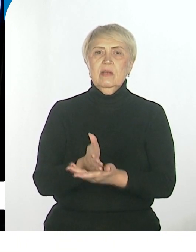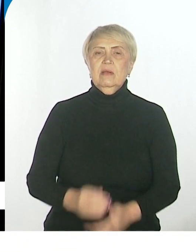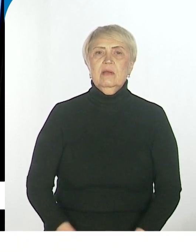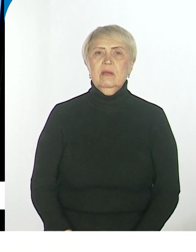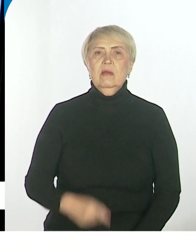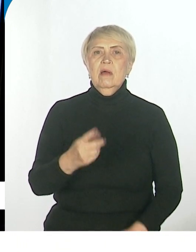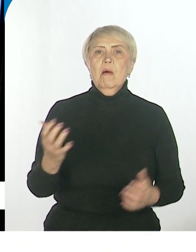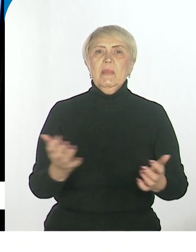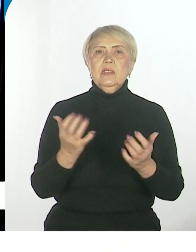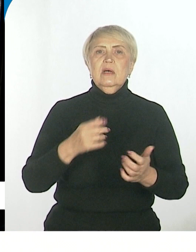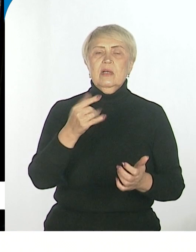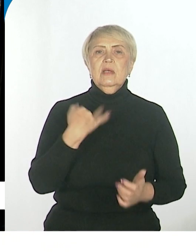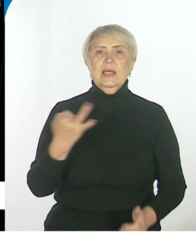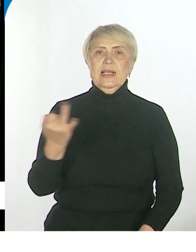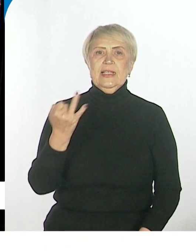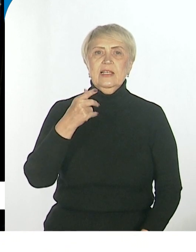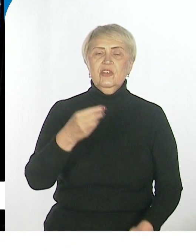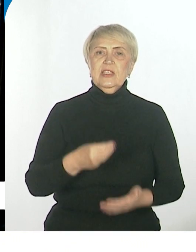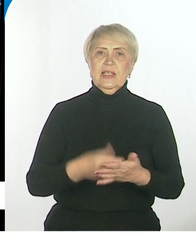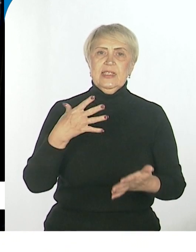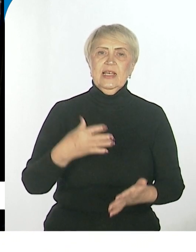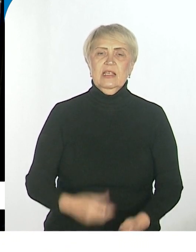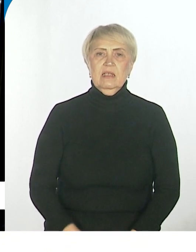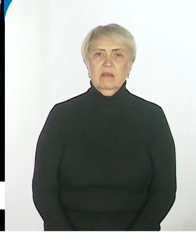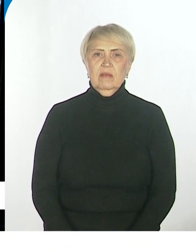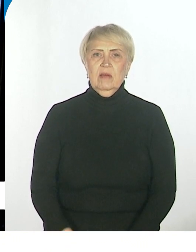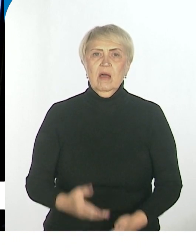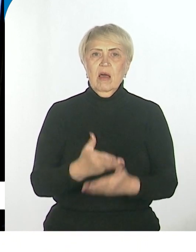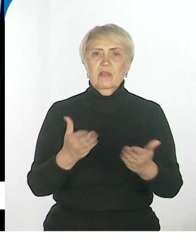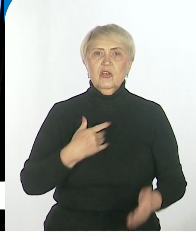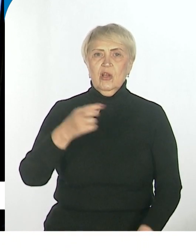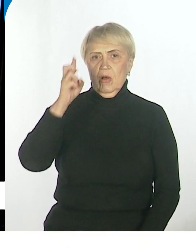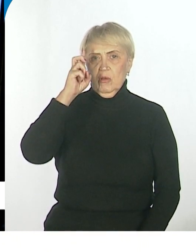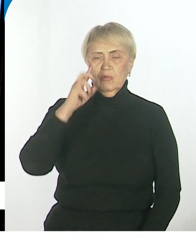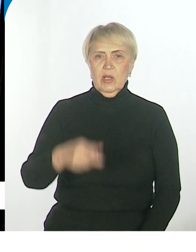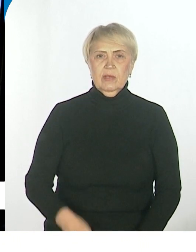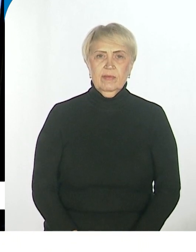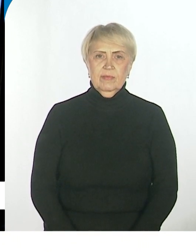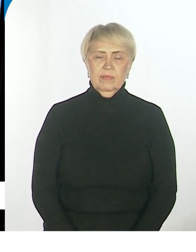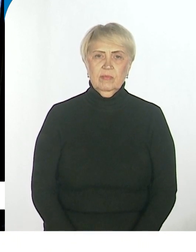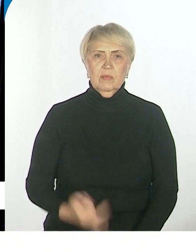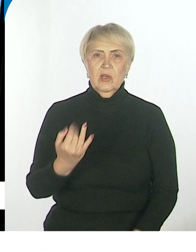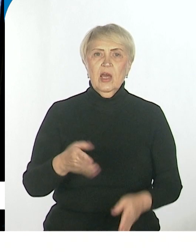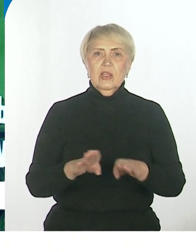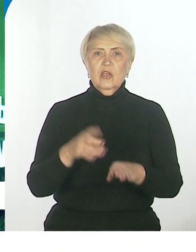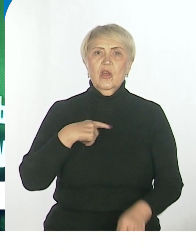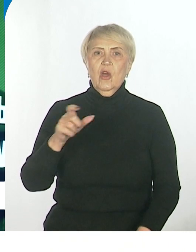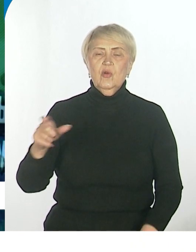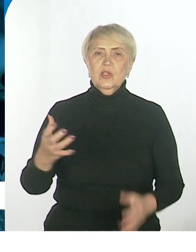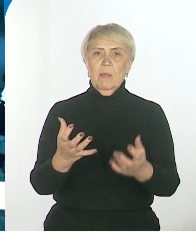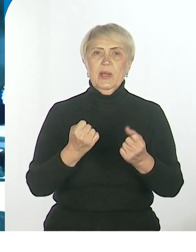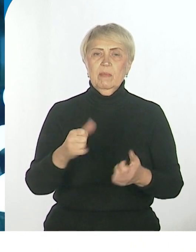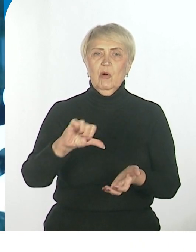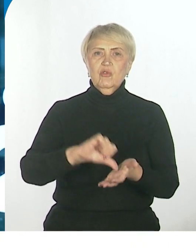сохранению исторических каких-то ценностей нашего государства, тем более такие люди принимали участие, по